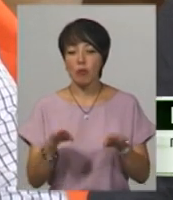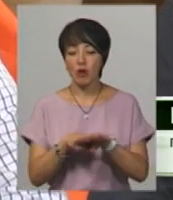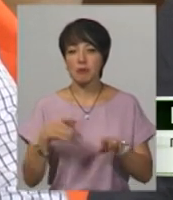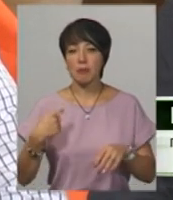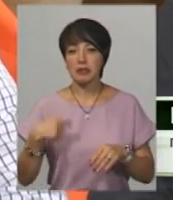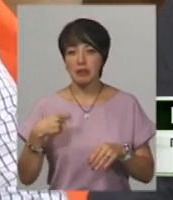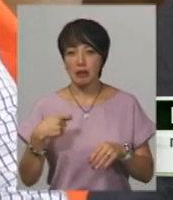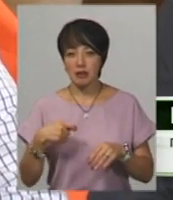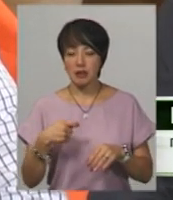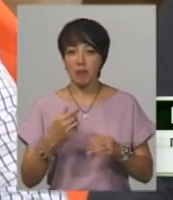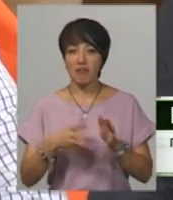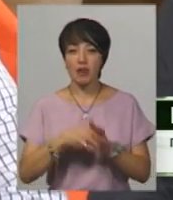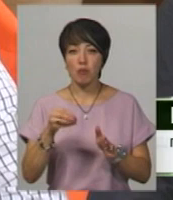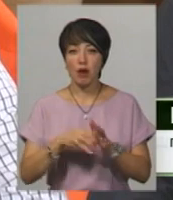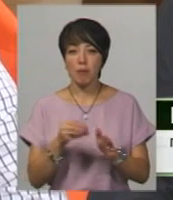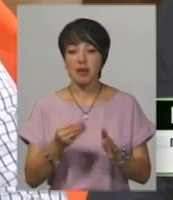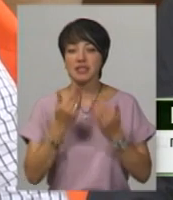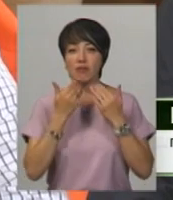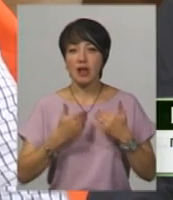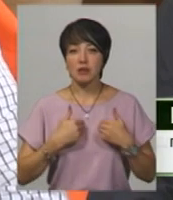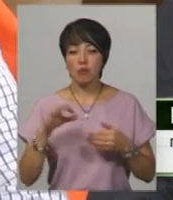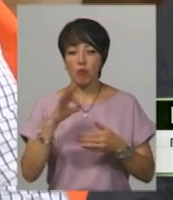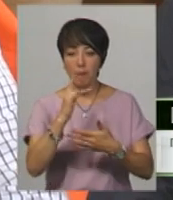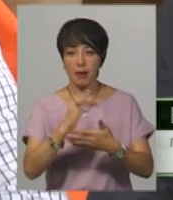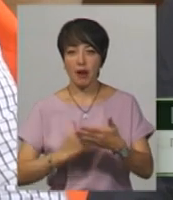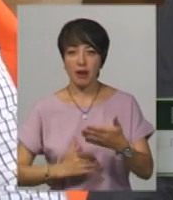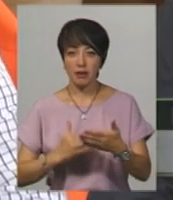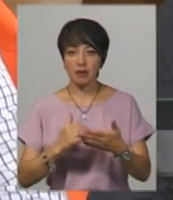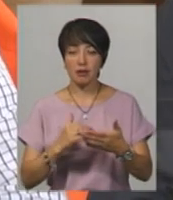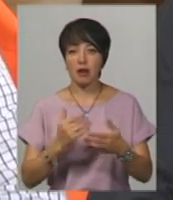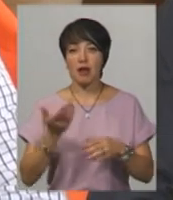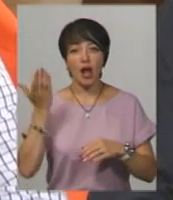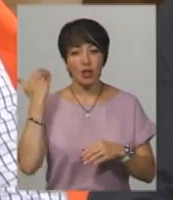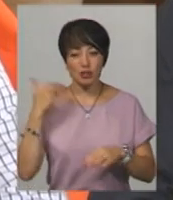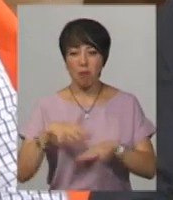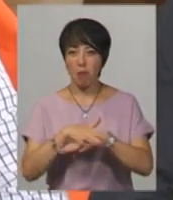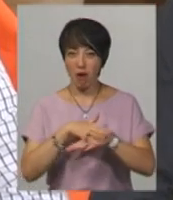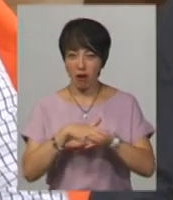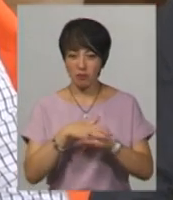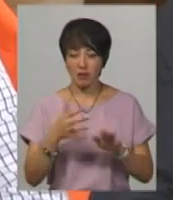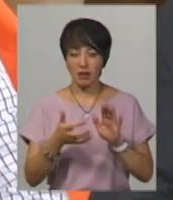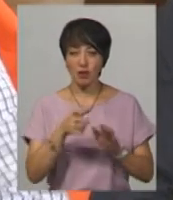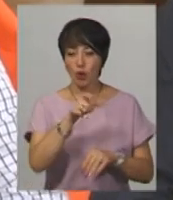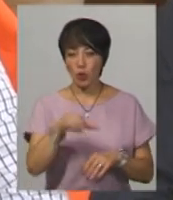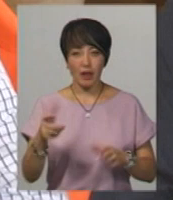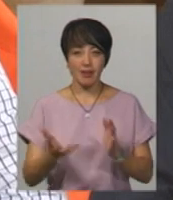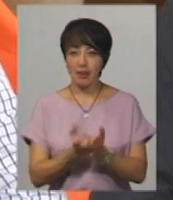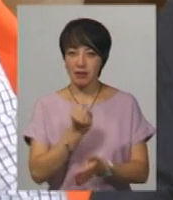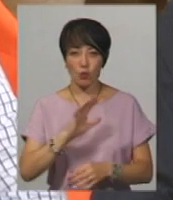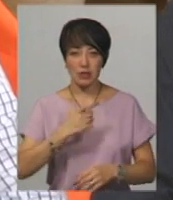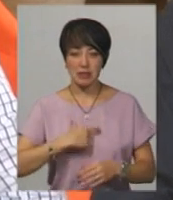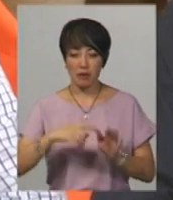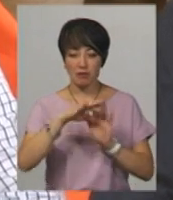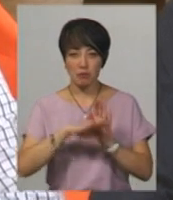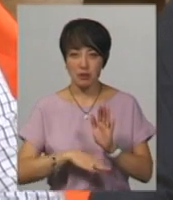проблем з реєстром виборців. Тобто, якщо раніше це можна було назвати відносно масовий мало характер, те, що особи себе не знаходили в списку,